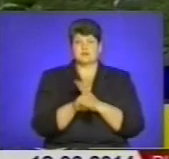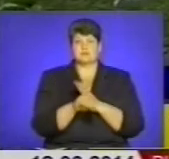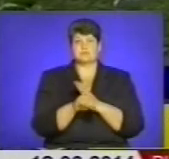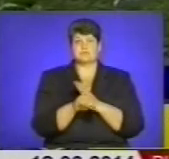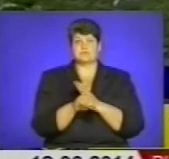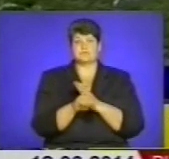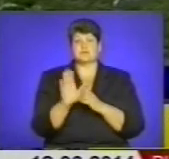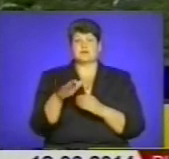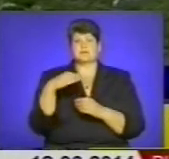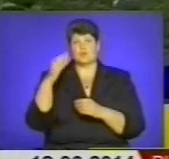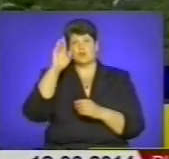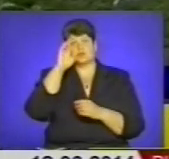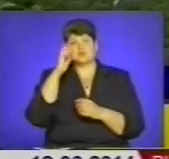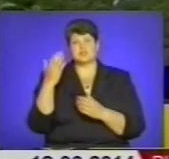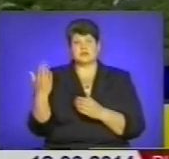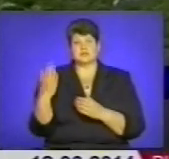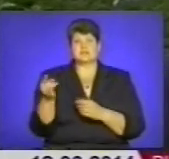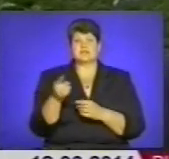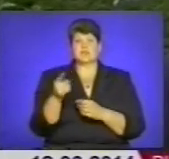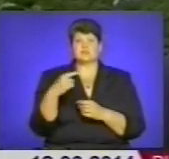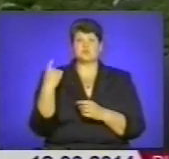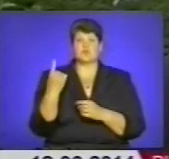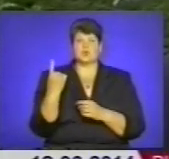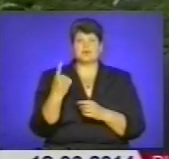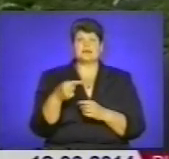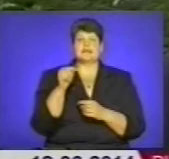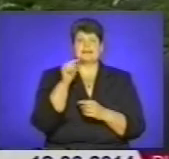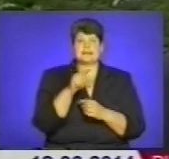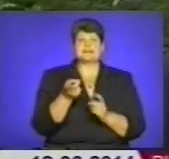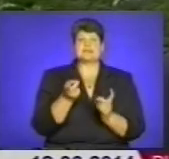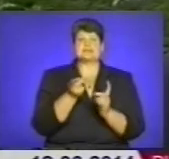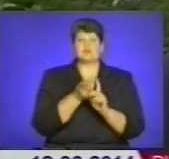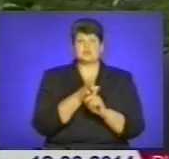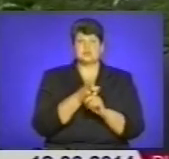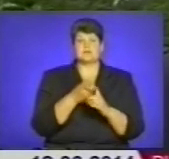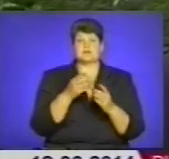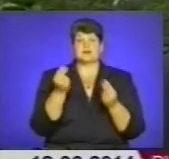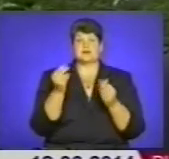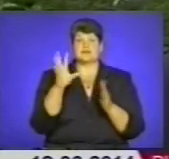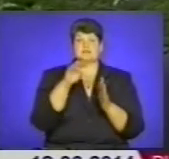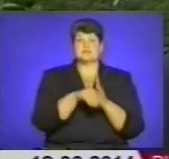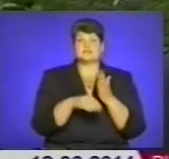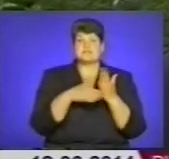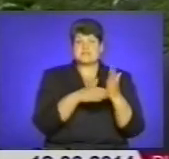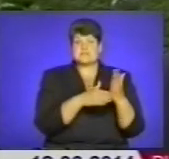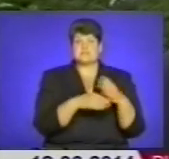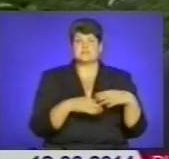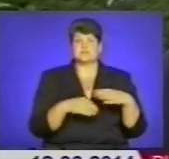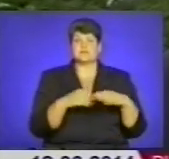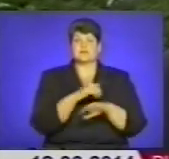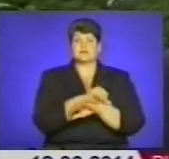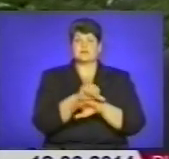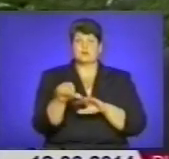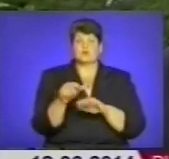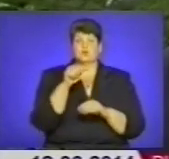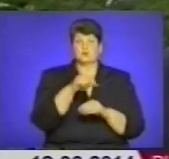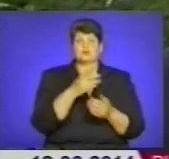держави Тернопільської області, так і з залученням інвестицій ззовні. Насамперед,